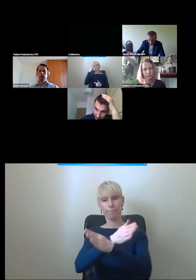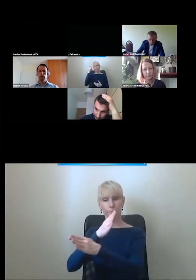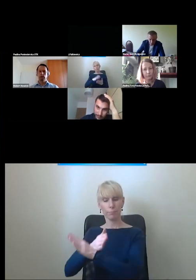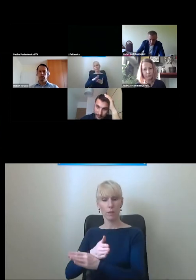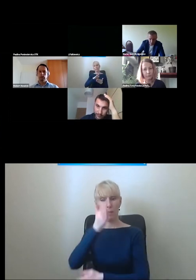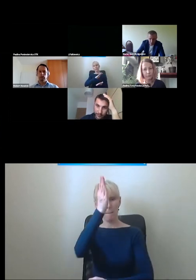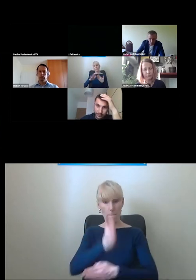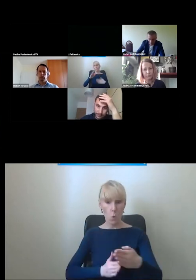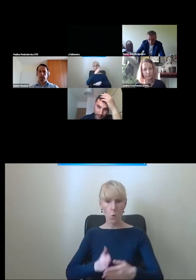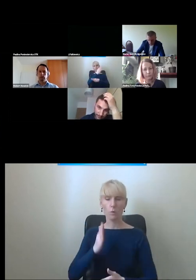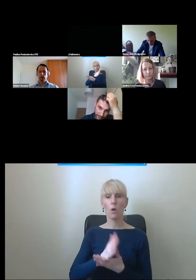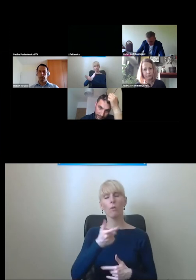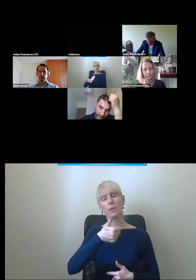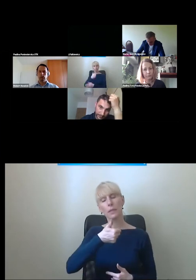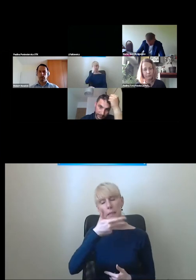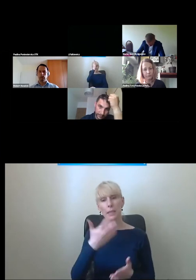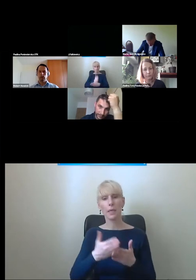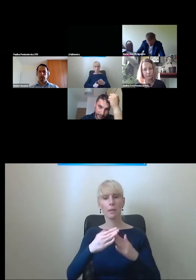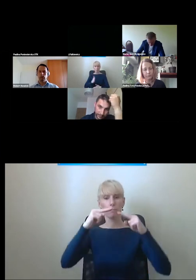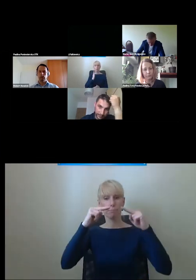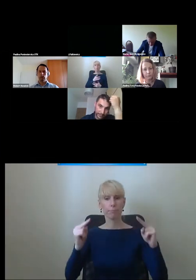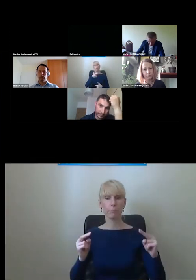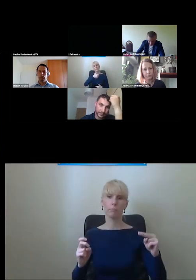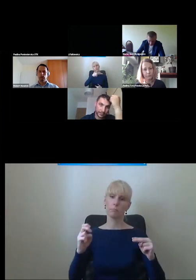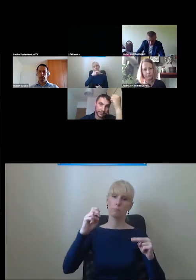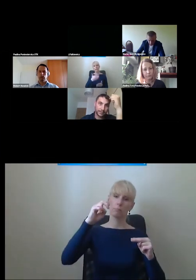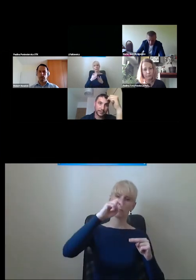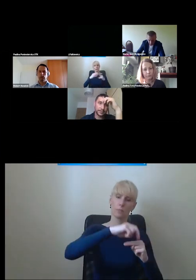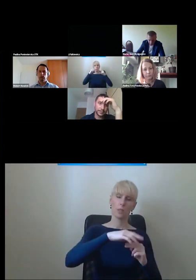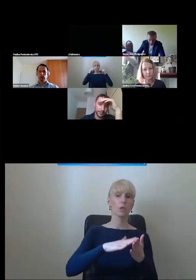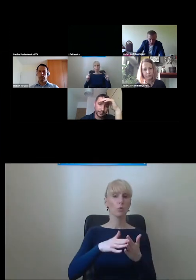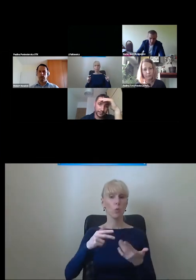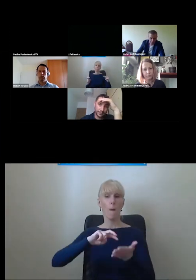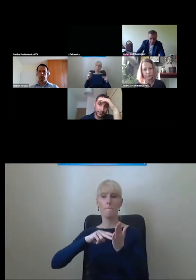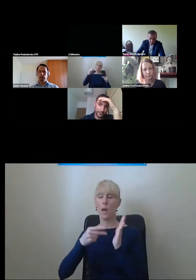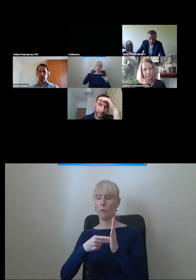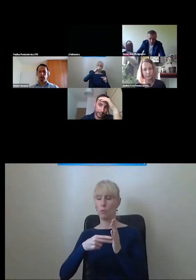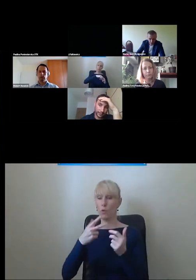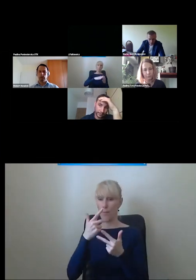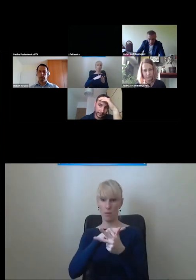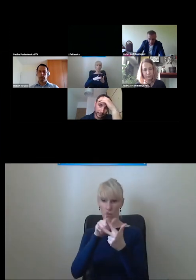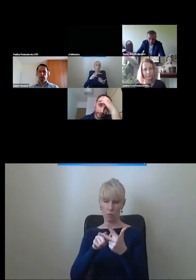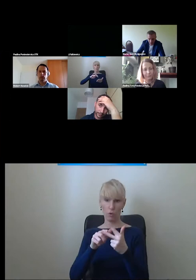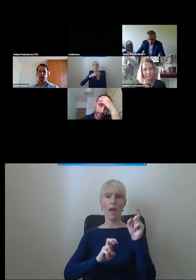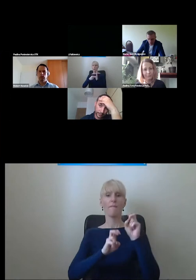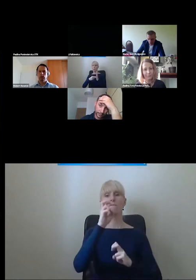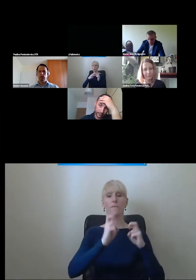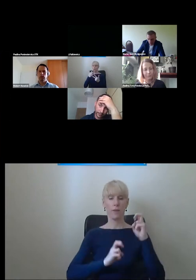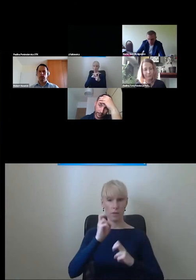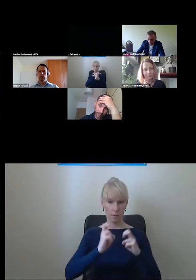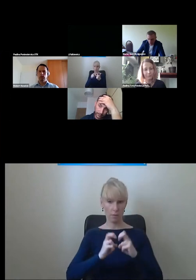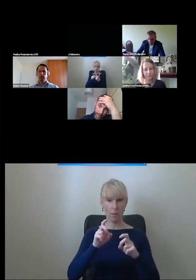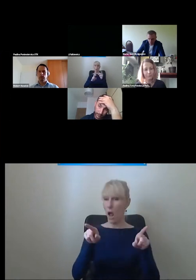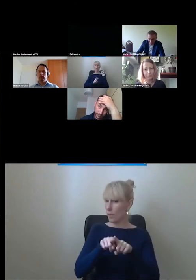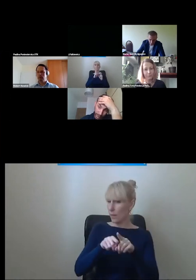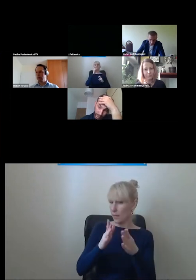kilka kładek to będzie zaprojektowanych i właśnie tam planujemy z definicji właśnie te wszystkie trzy elementy, żeby były. Winda i to o rozmiarach